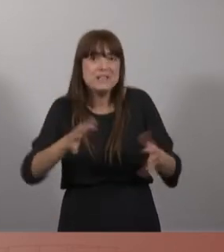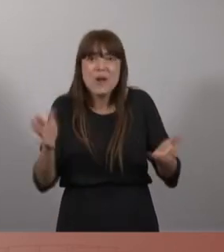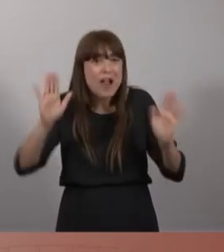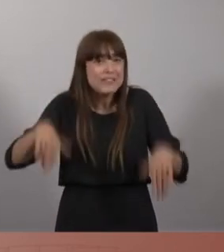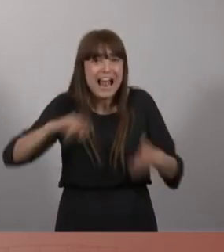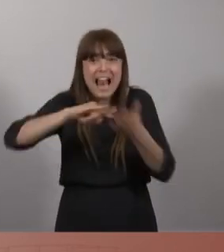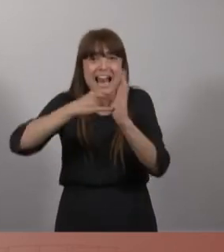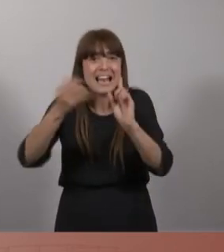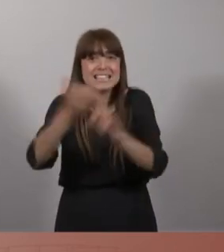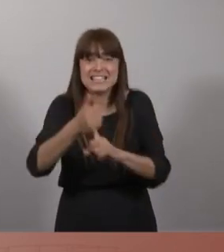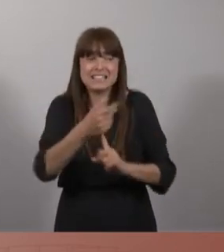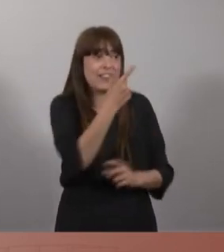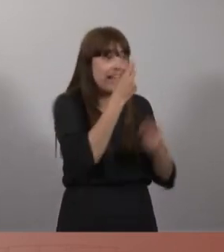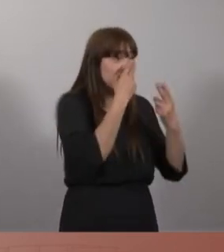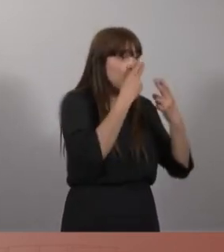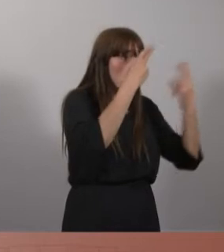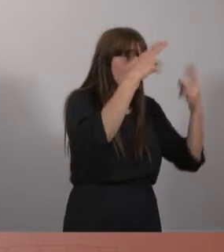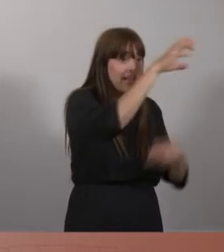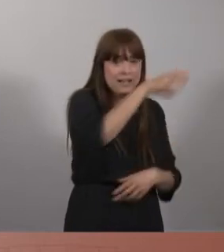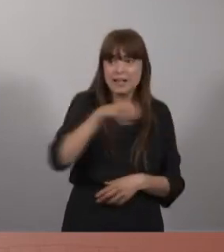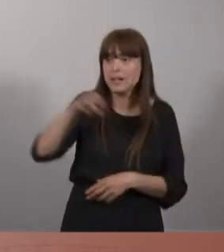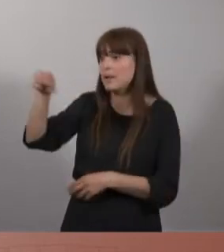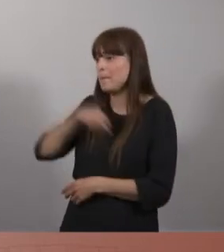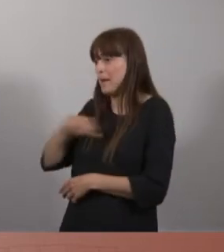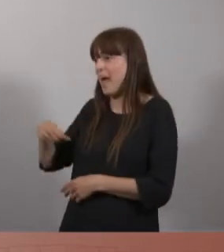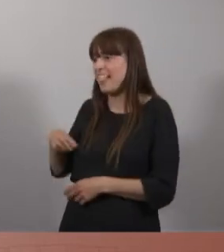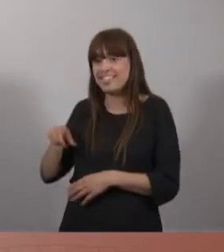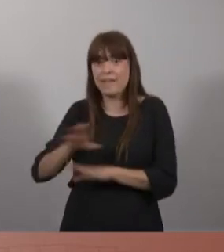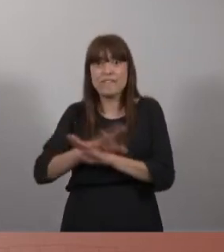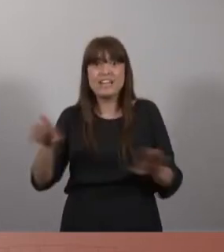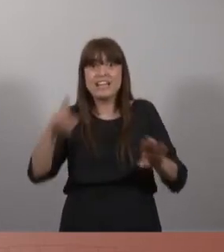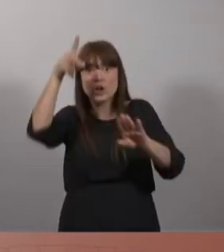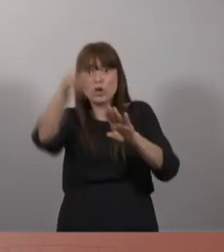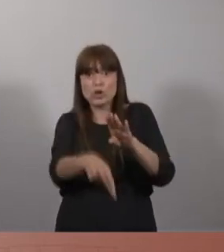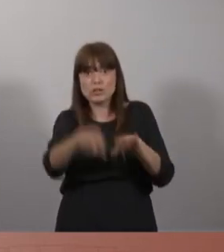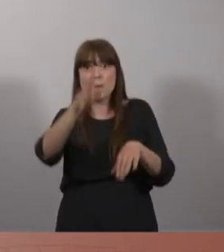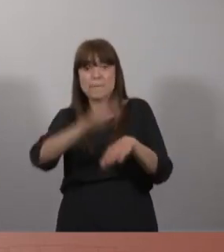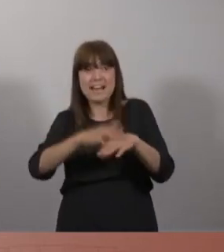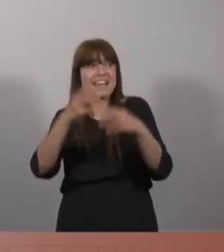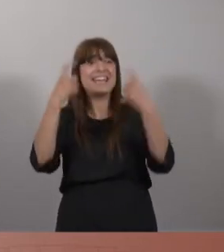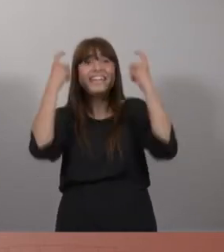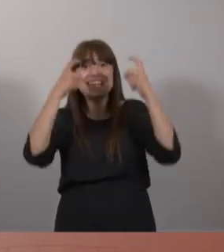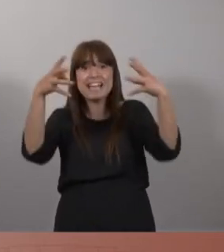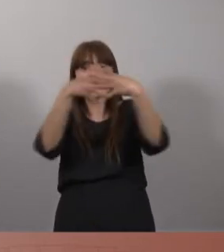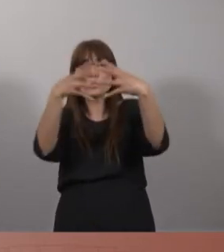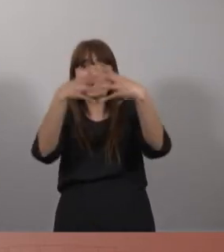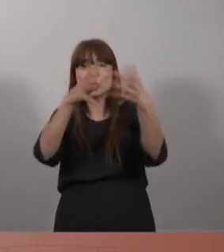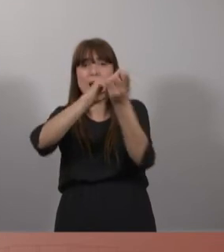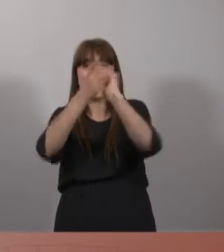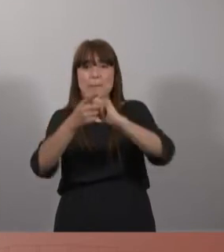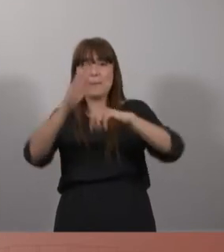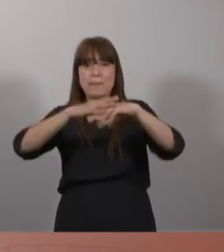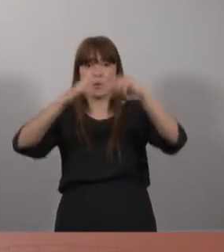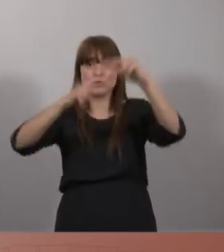de diners públics a mans privades. Sisplau, ja ataquem de forma estructural el